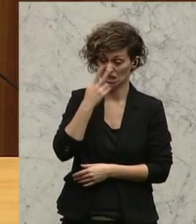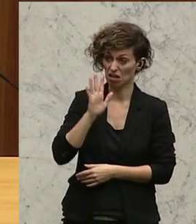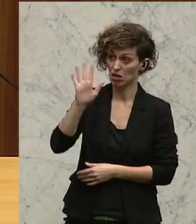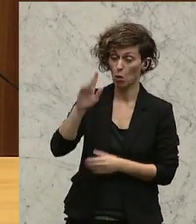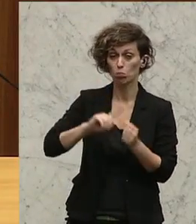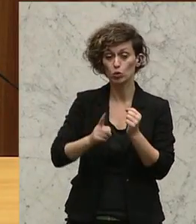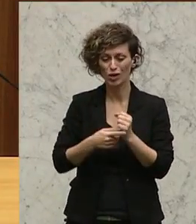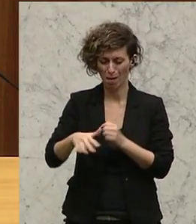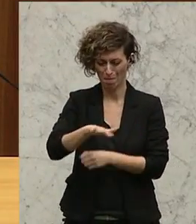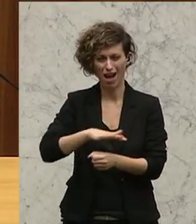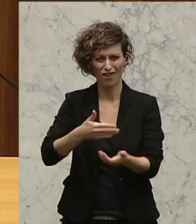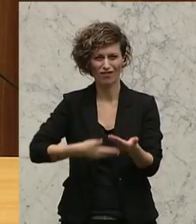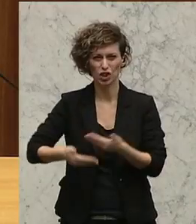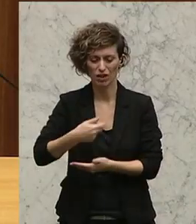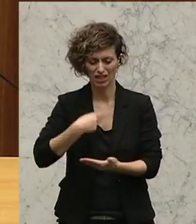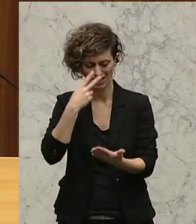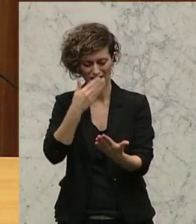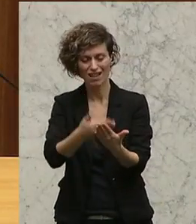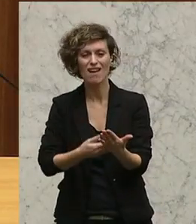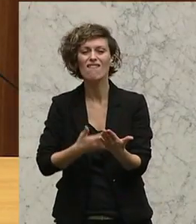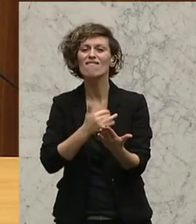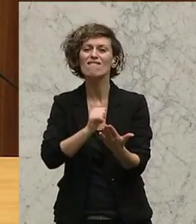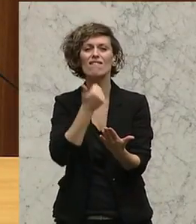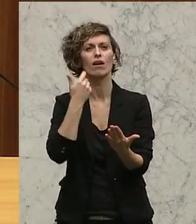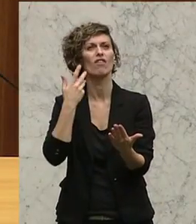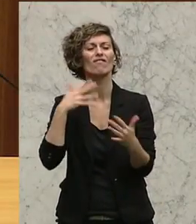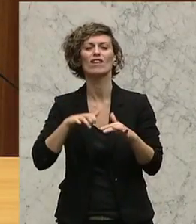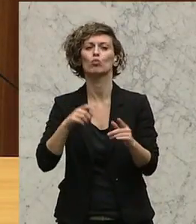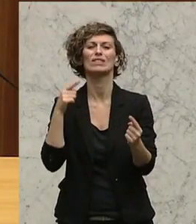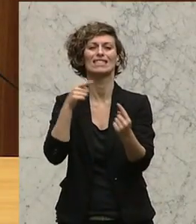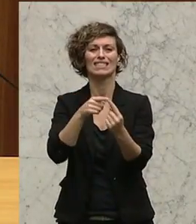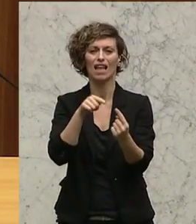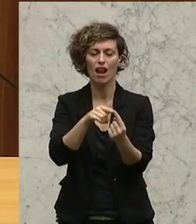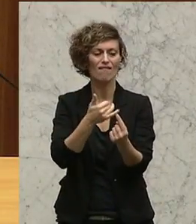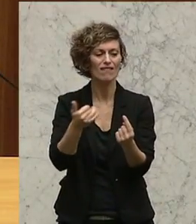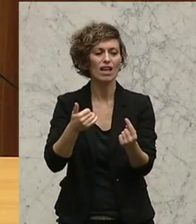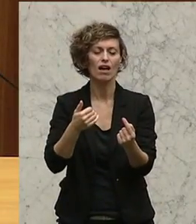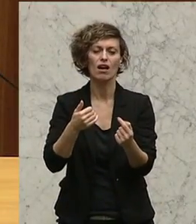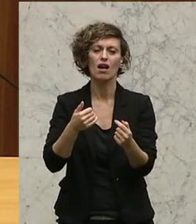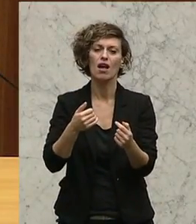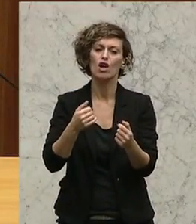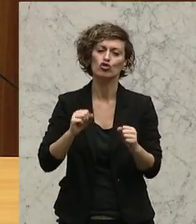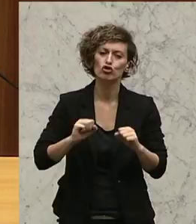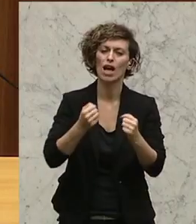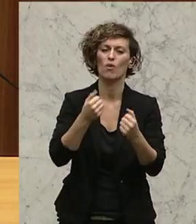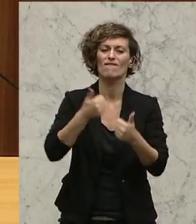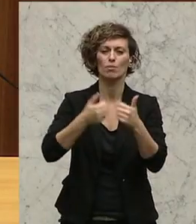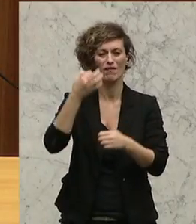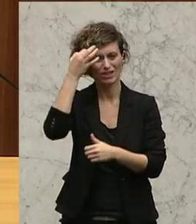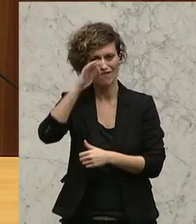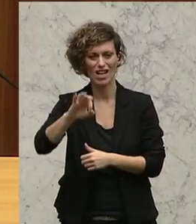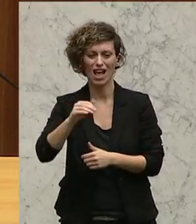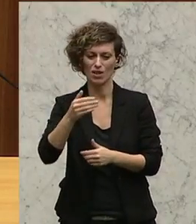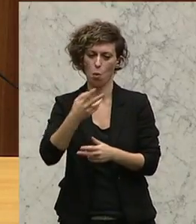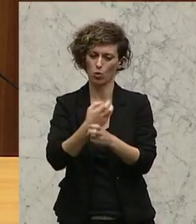und darin lese, jetzt nehme ich das Wirkungsziel 1 heraus, Stärkung der Wettbewerbsfähigkeit der österreichischen